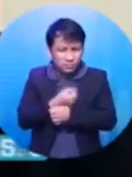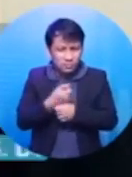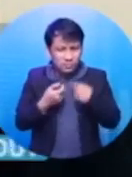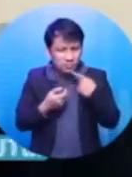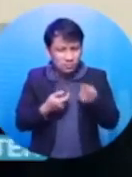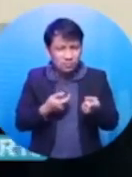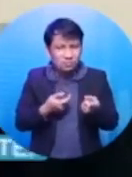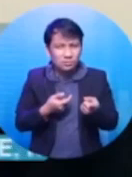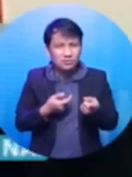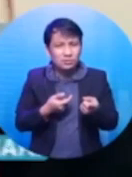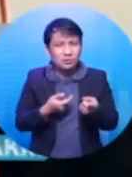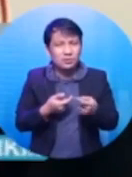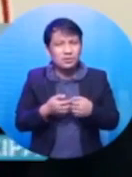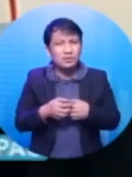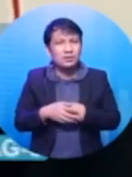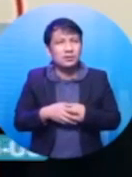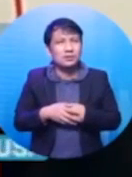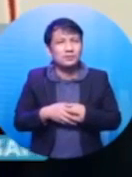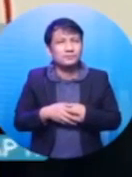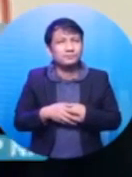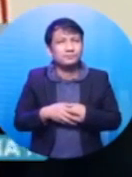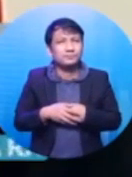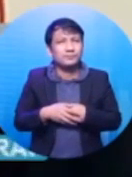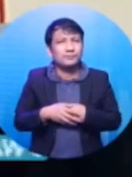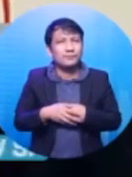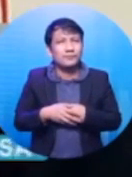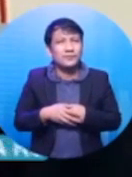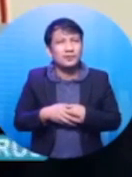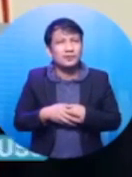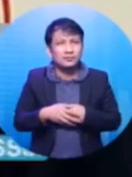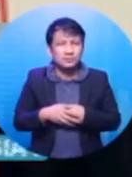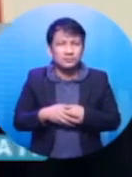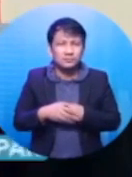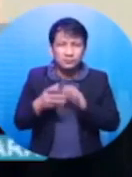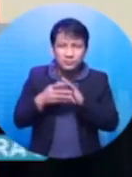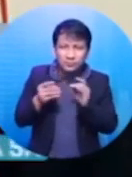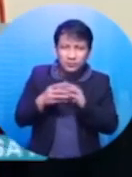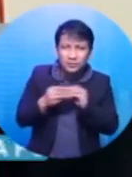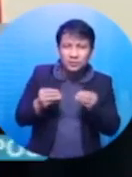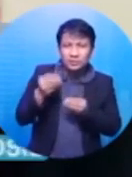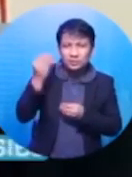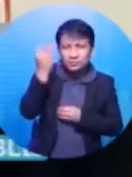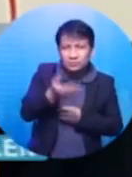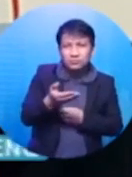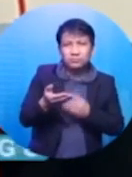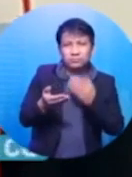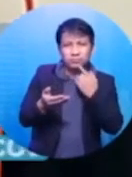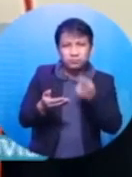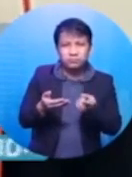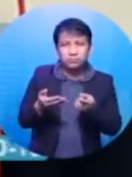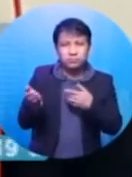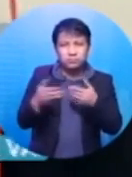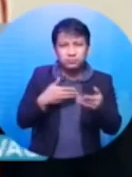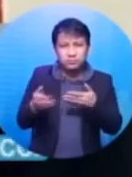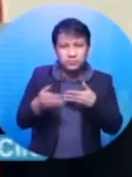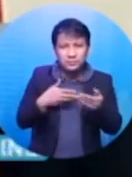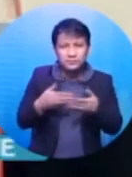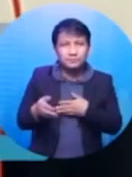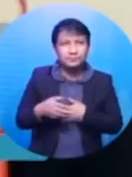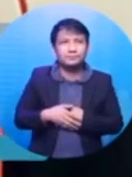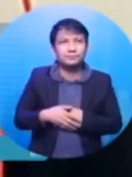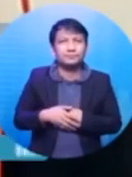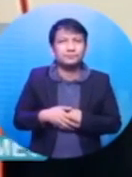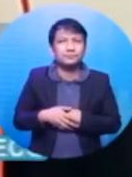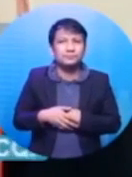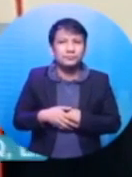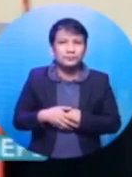ako. Sabi, ano pa kailan mo? Tapos pinagmura na po niya ako. Sabi, ayaw ko may tulo daw po. O k*** daw ako. Pinagpilaan daw po ako.